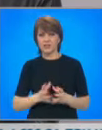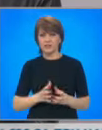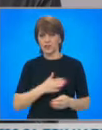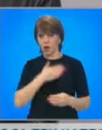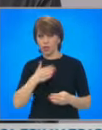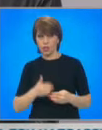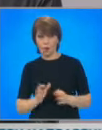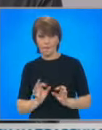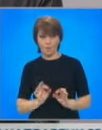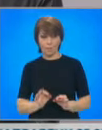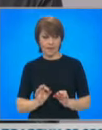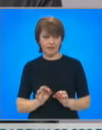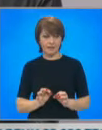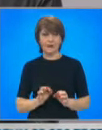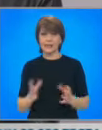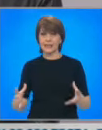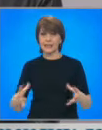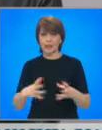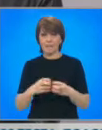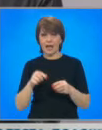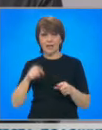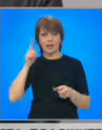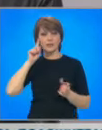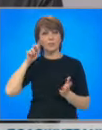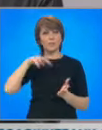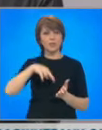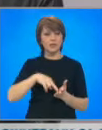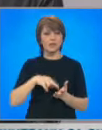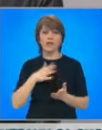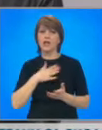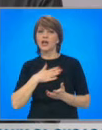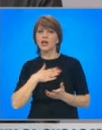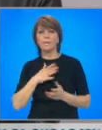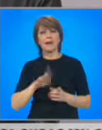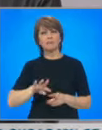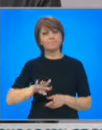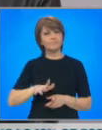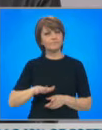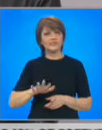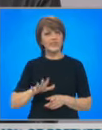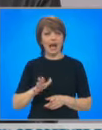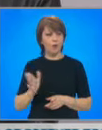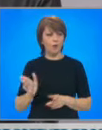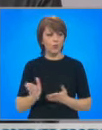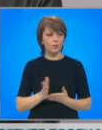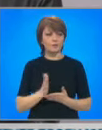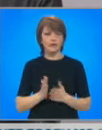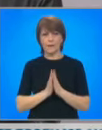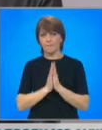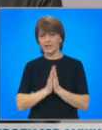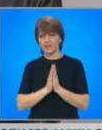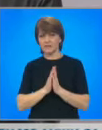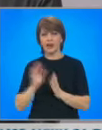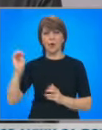момента събранили тази позиция. Има няколко вече призива и от